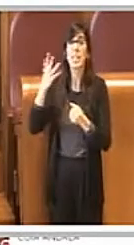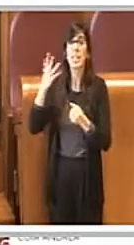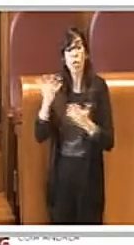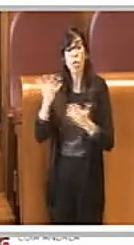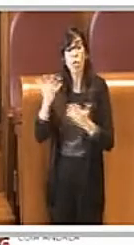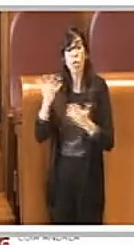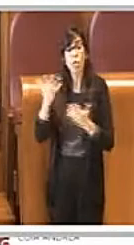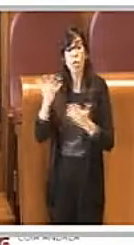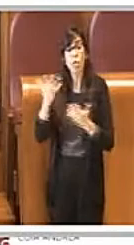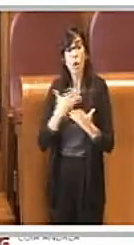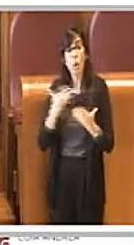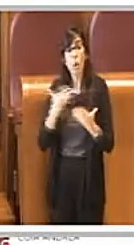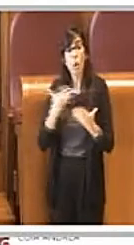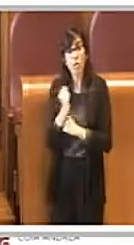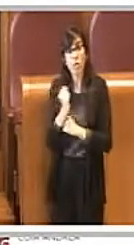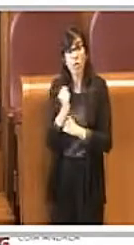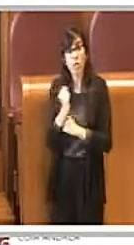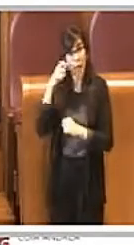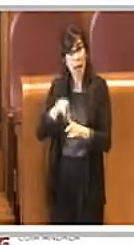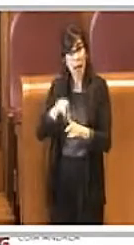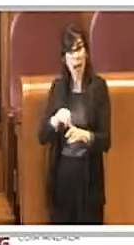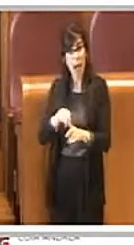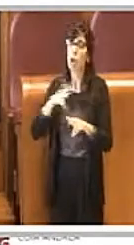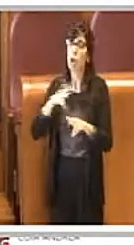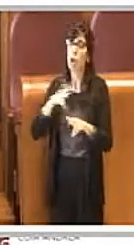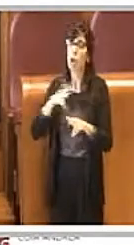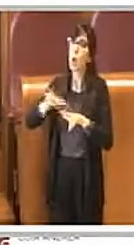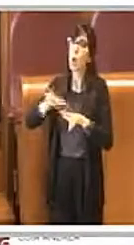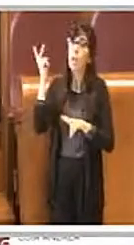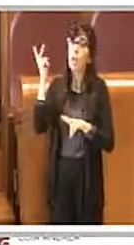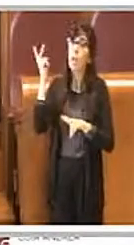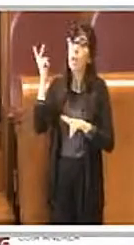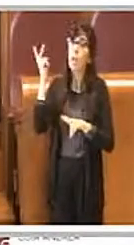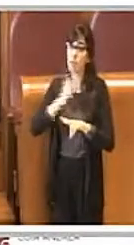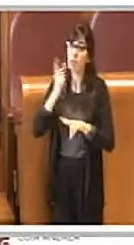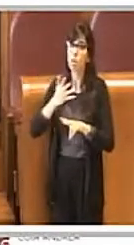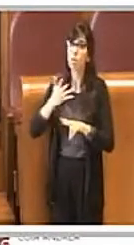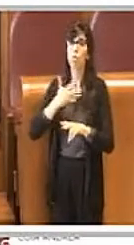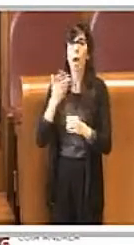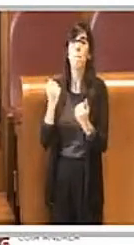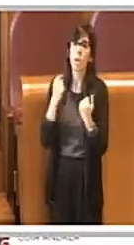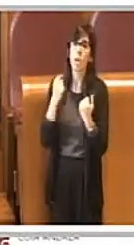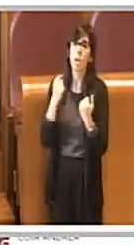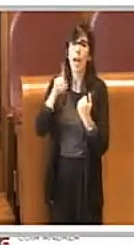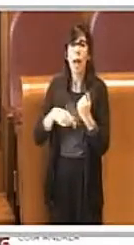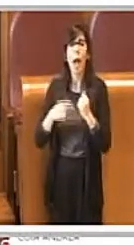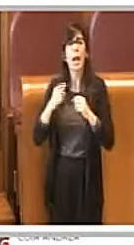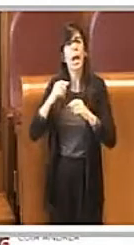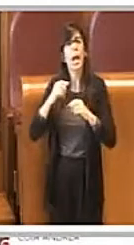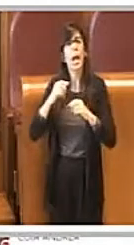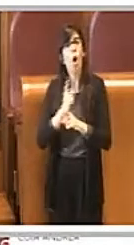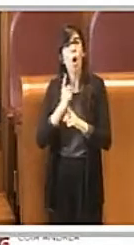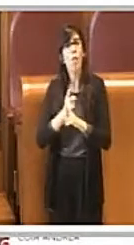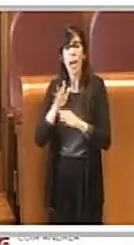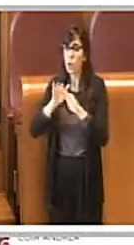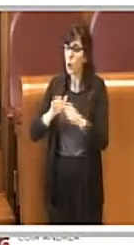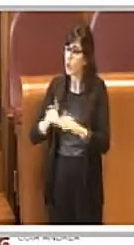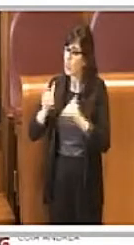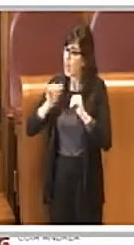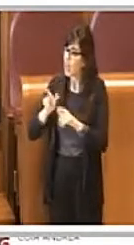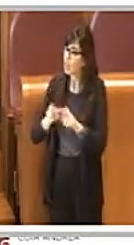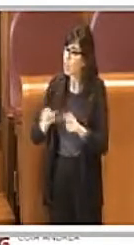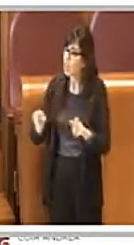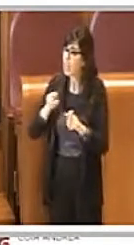eventuali reati, il Comune ha effettivamente un potere e dovere di tutela dell'abitabilità dell'ambiente